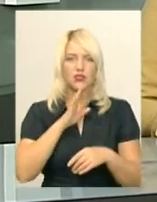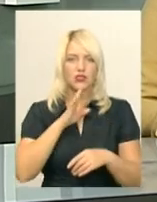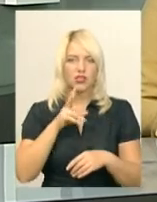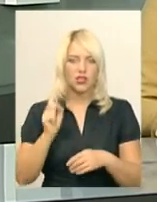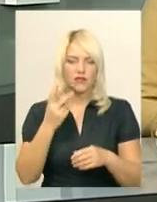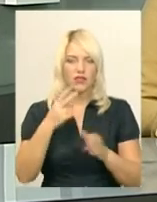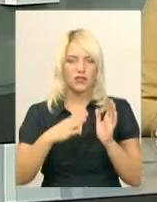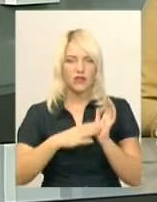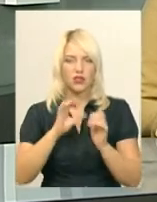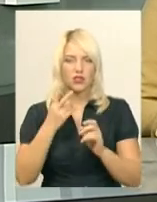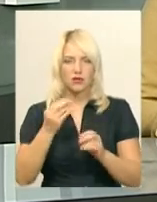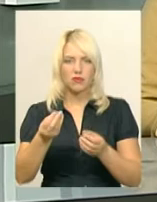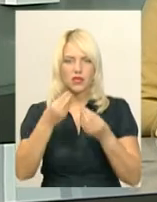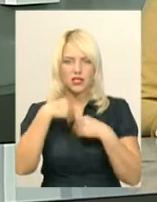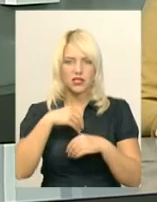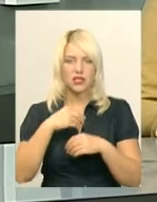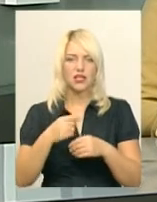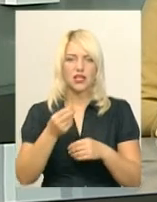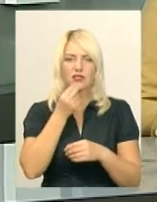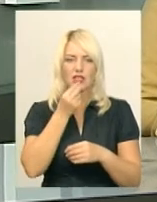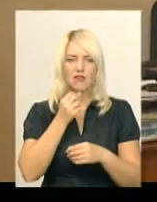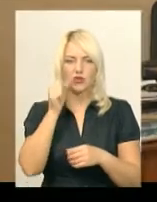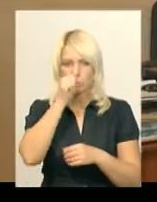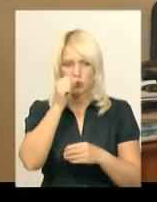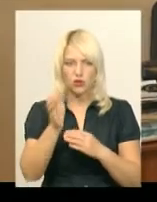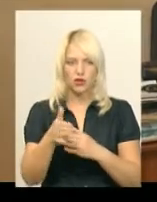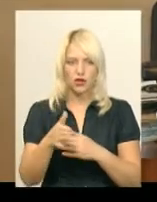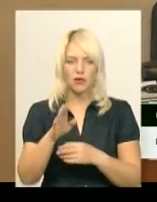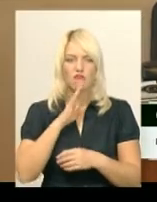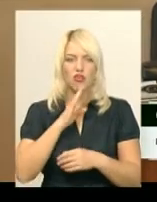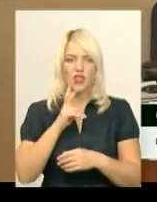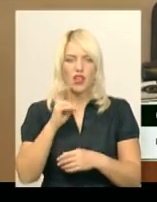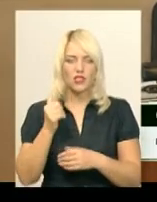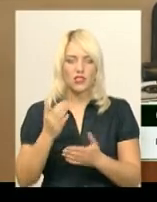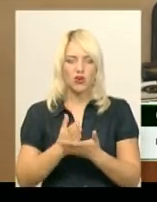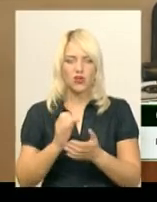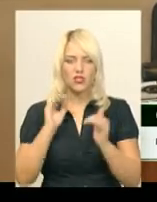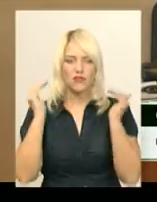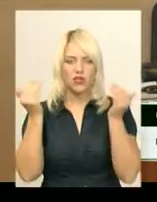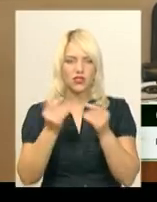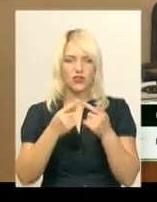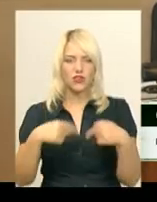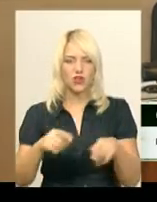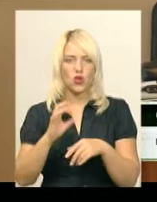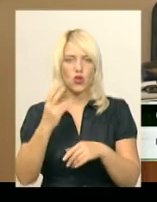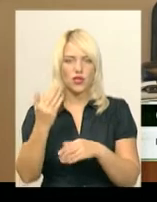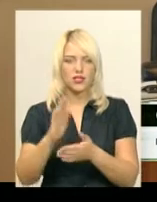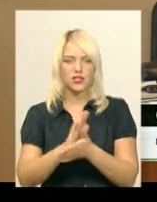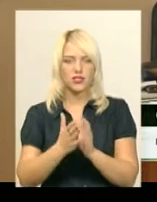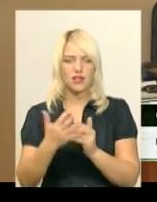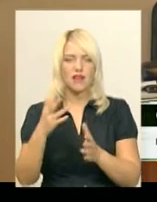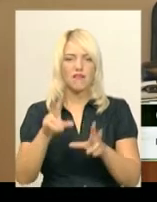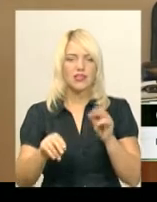серпня вона з'їла страву з мороженої риби. Вона знаходиться в реанімаційному відділенні, але стан вже її середньої